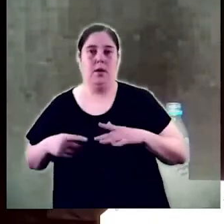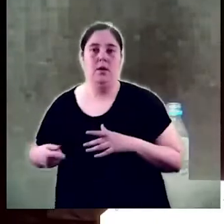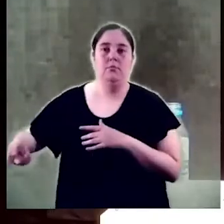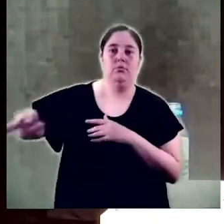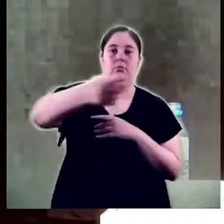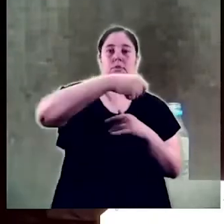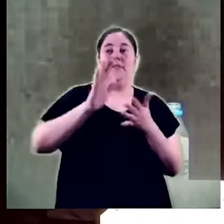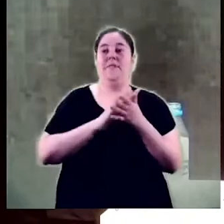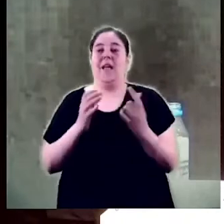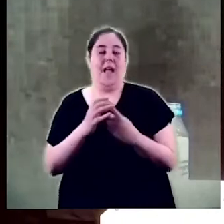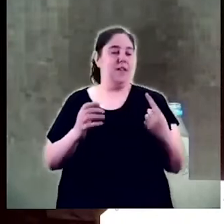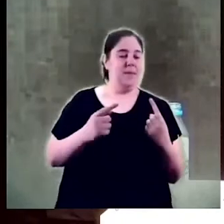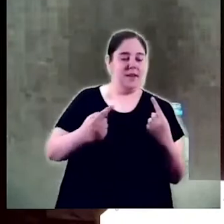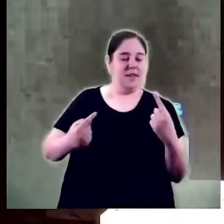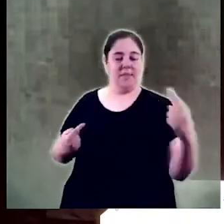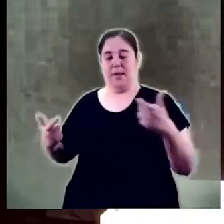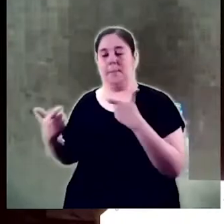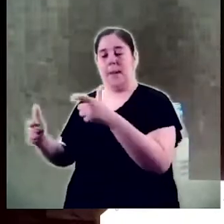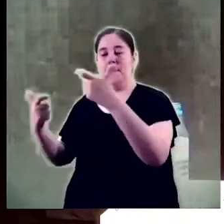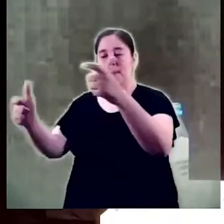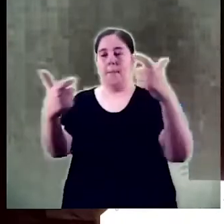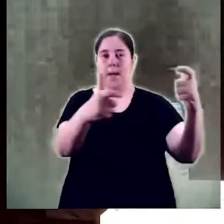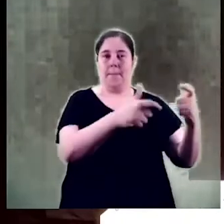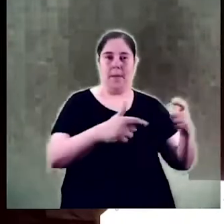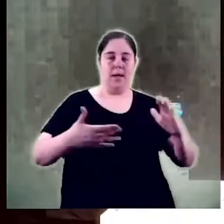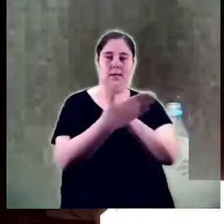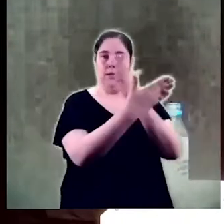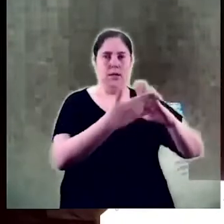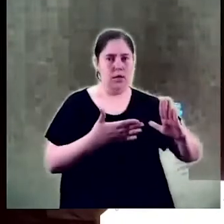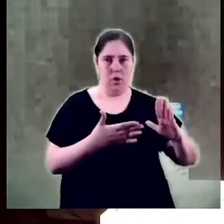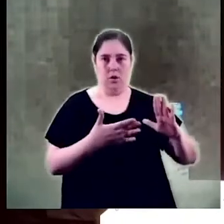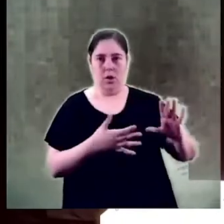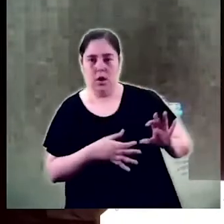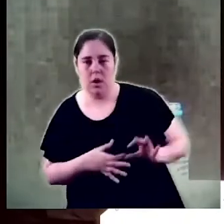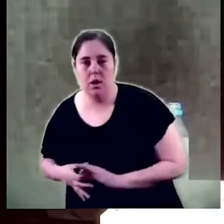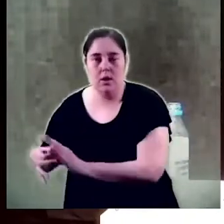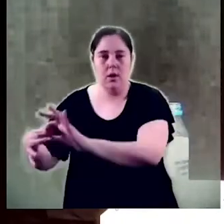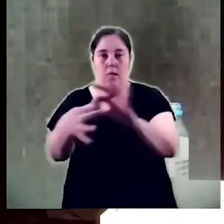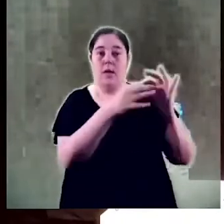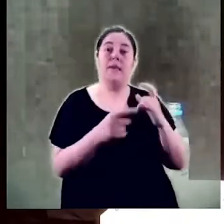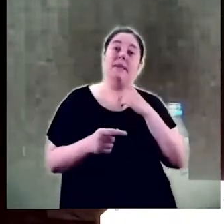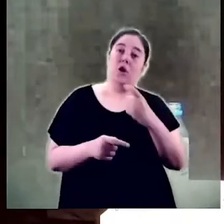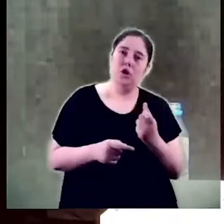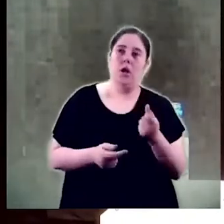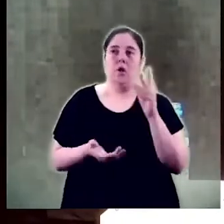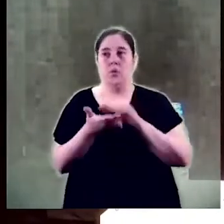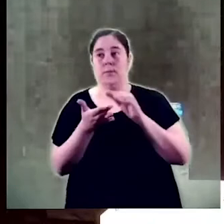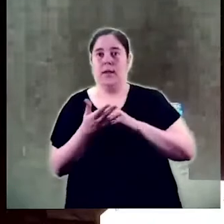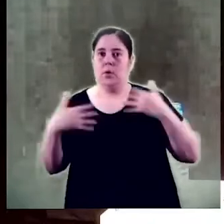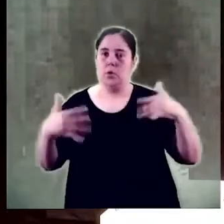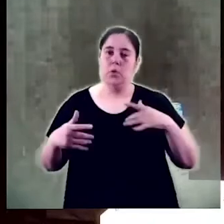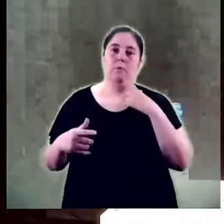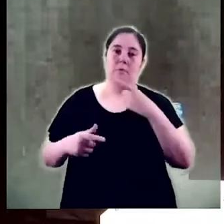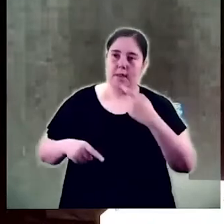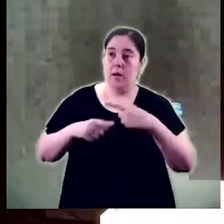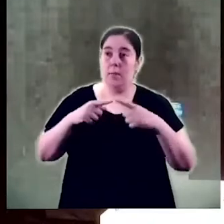dominant de l'aïllament i els compartiments estancs. I costa no en sabem massa a vegades no en sabem gens.